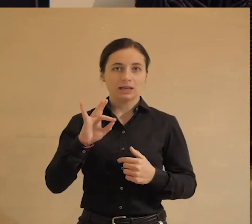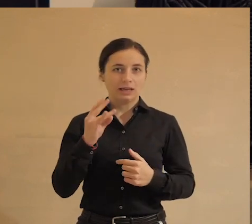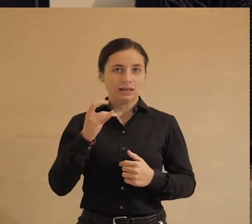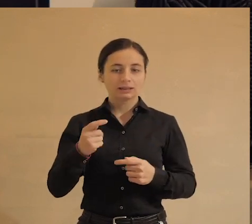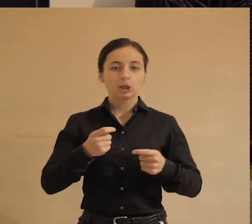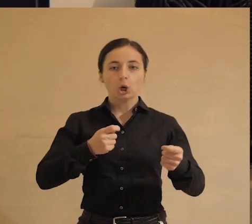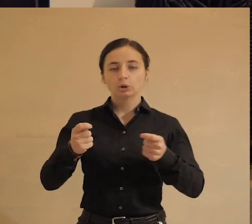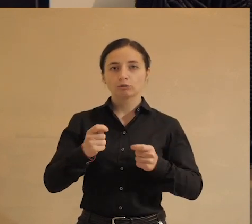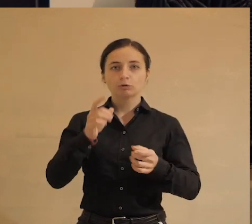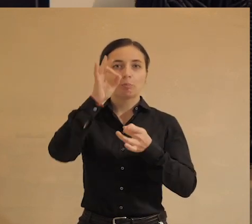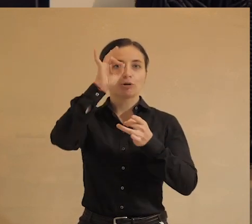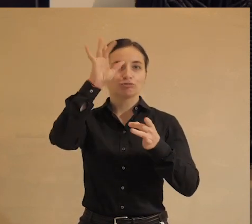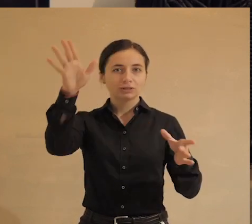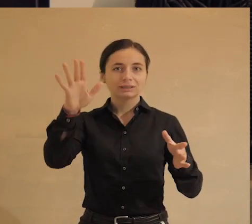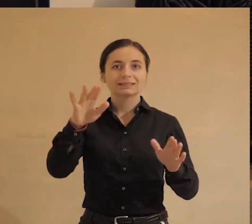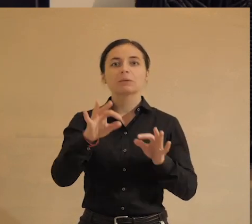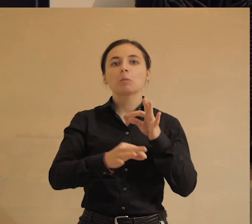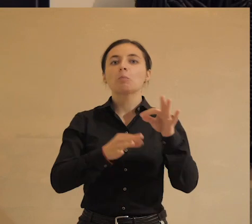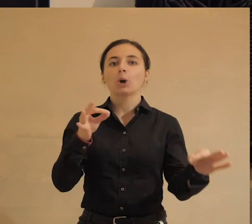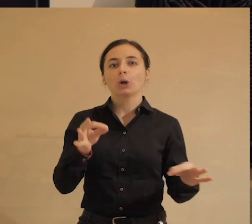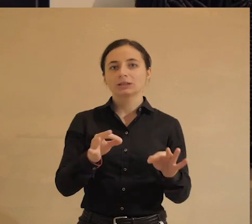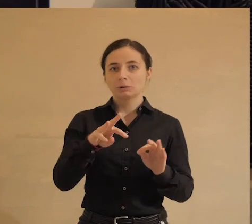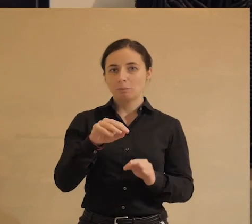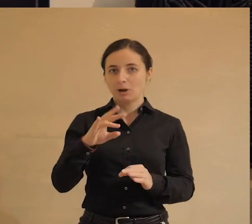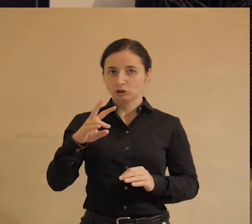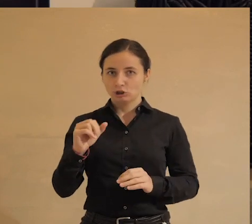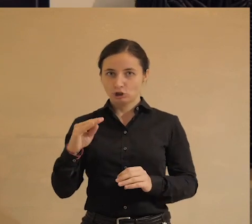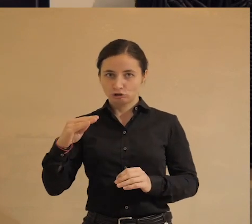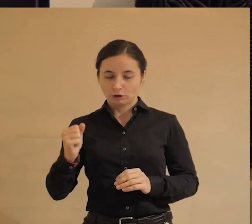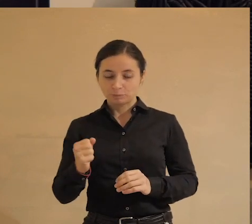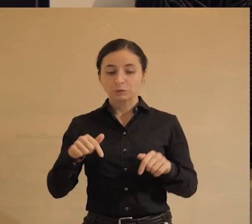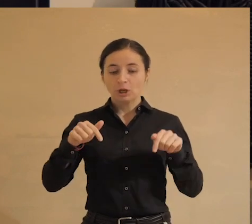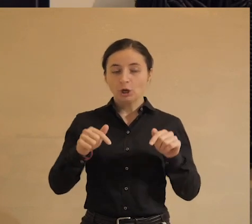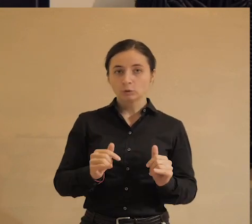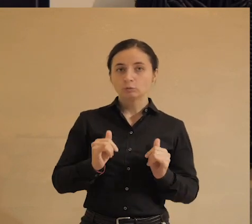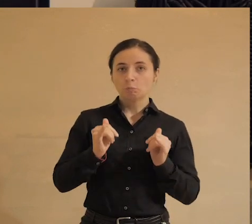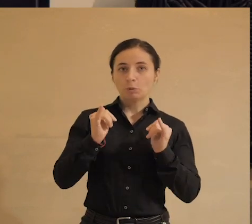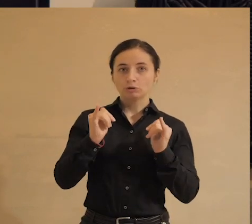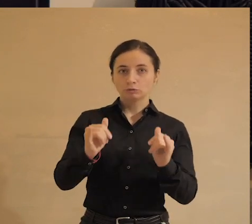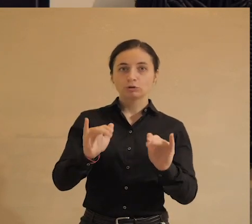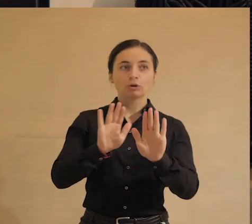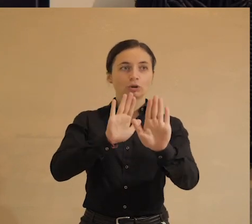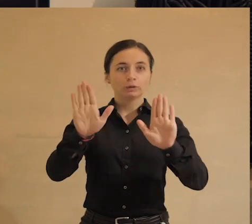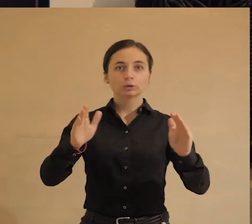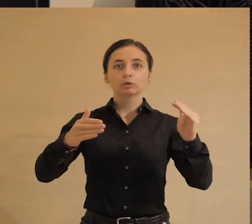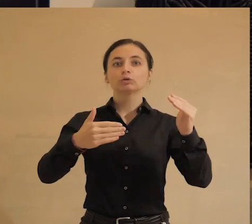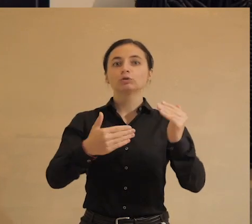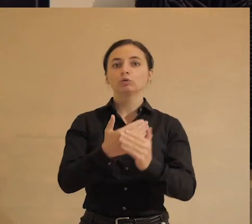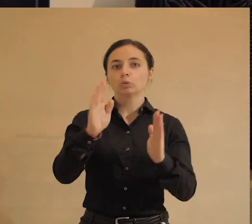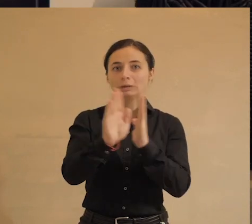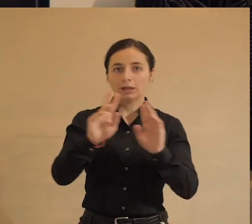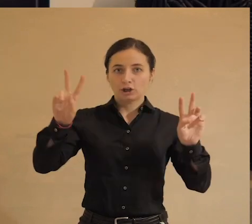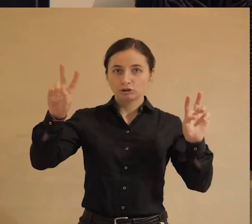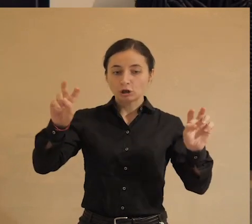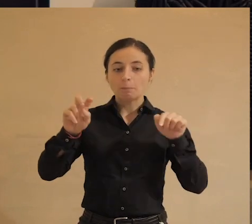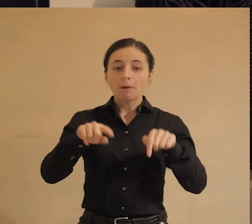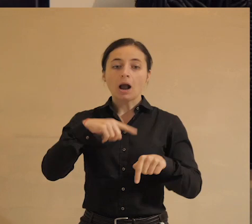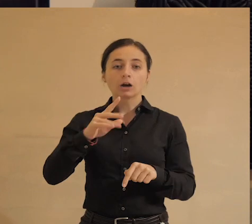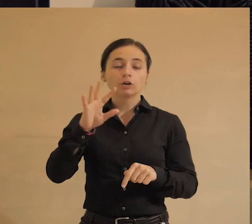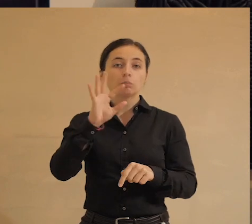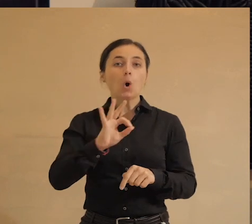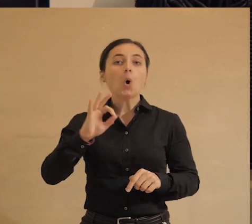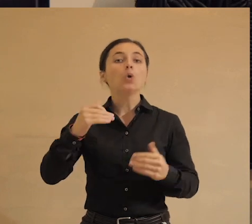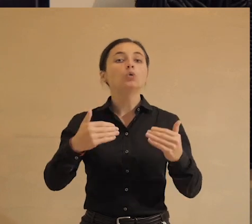просветительским проектом Манежа. На нашей программе, посвященной выставке New Nature, мы говорим как раз о той самой новой